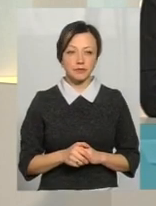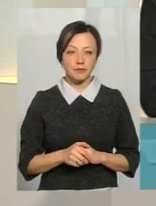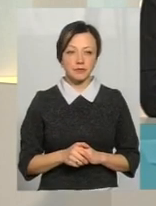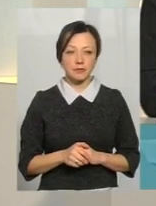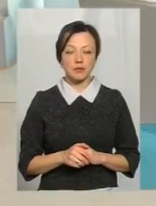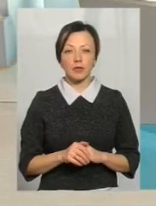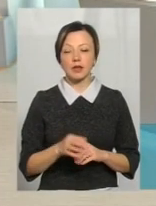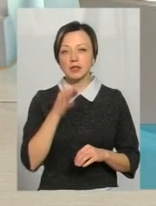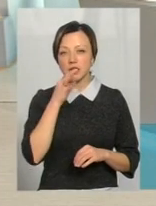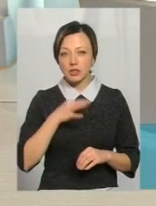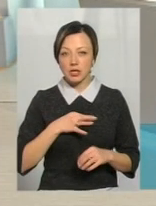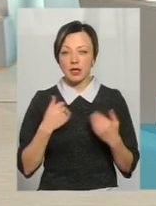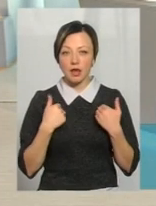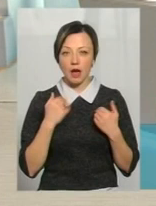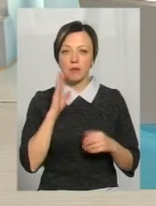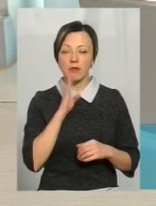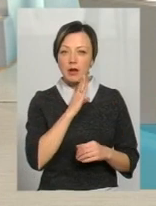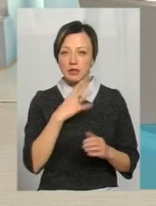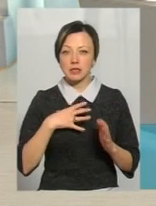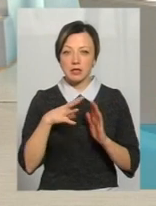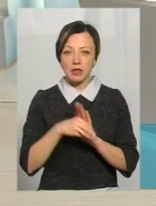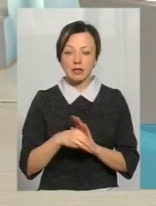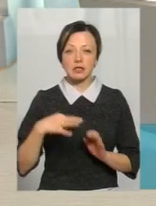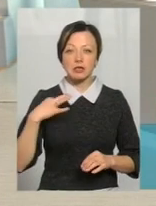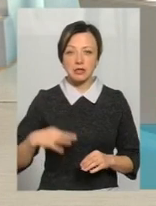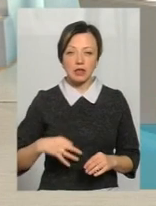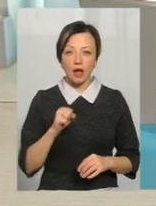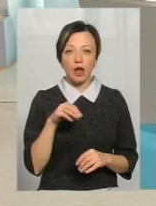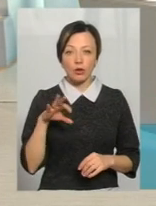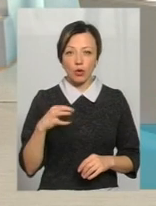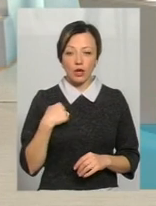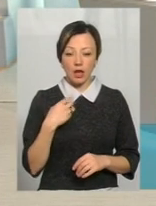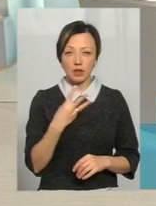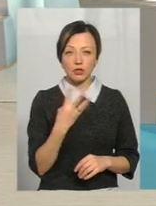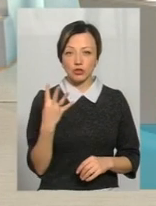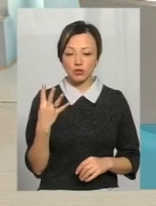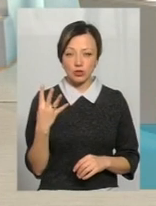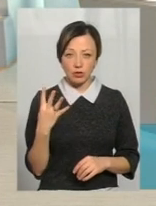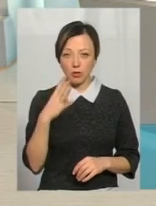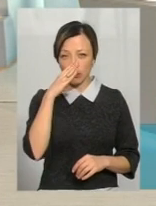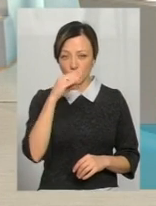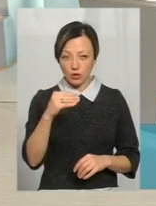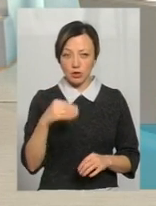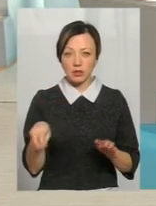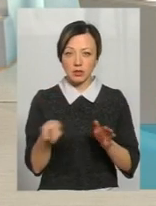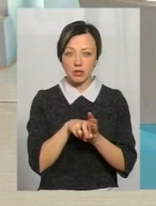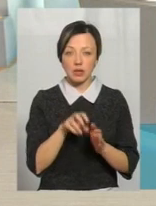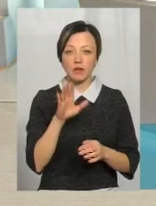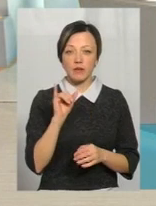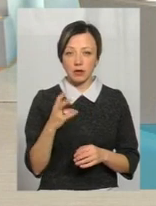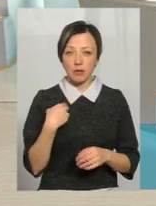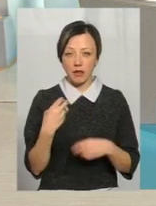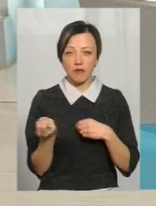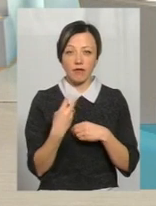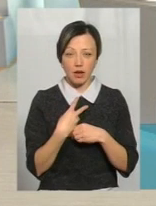Будьте добрі, скажіть, я мати занівшого сіна в АТО. І от я в 36-му тролейбі в спижик уїхала, і він мене